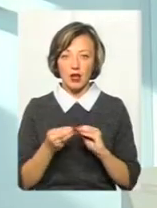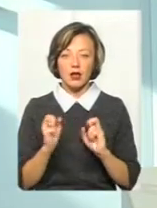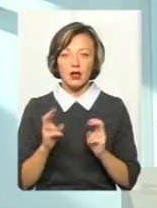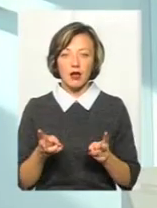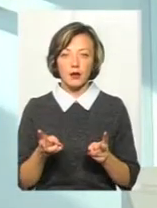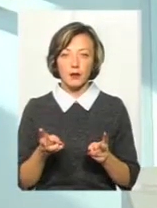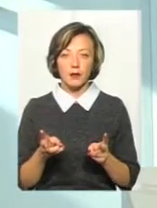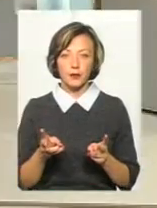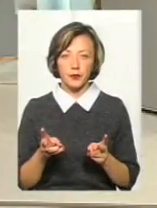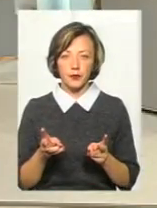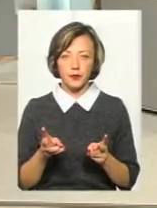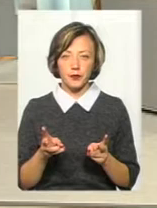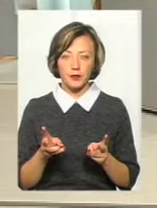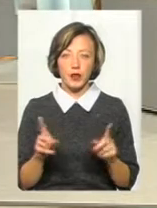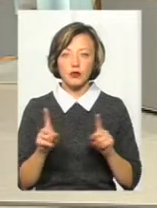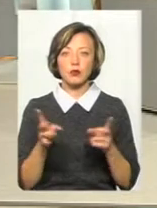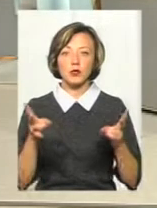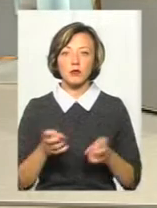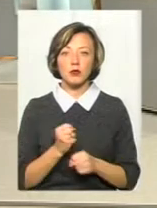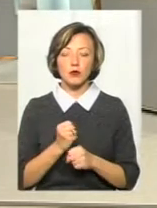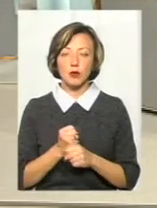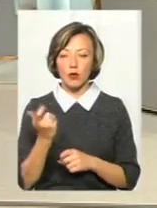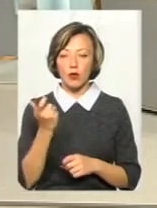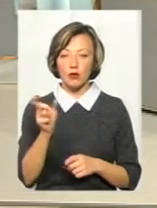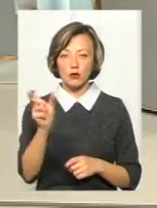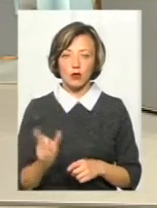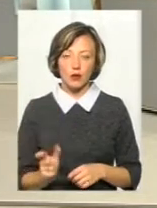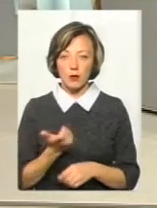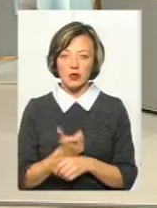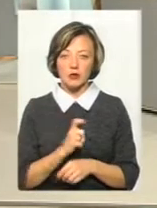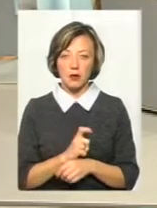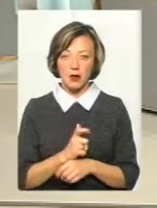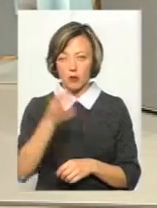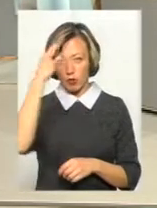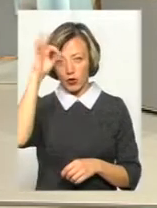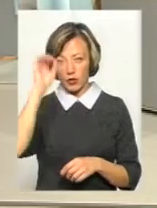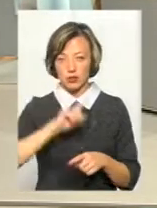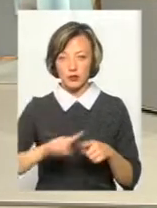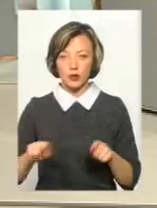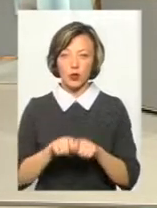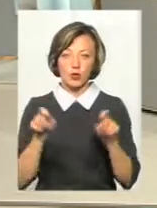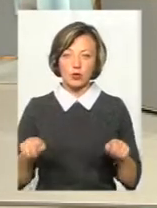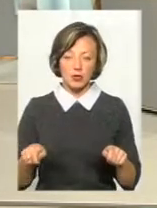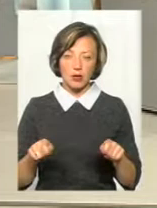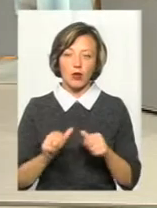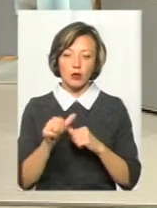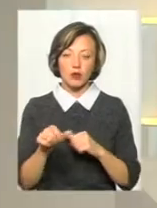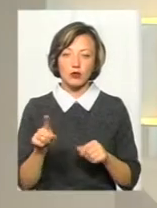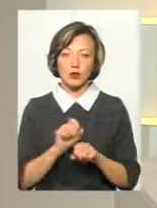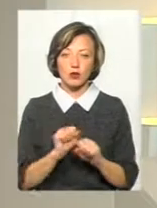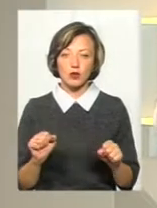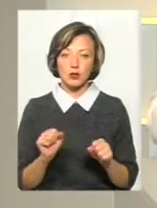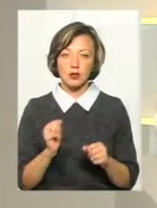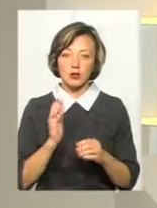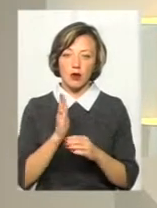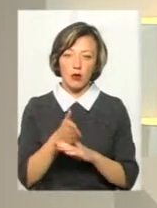наскільки, що потрібно зробити господарю, щоб максимально поліція могла швидко розкрити? Ну, окрім того, що не можна там